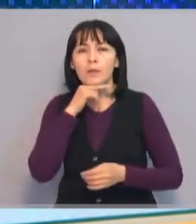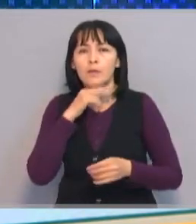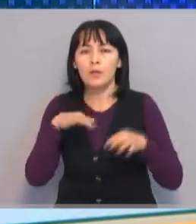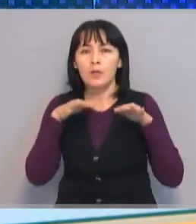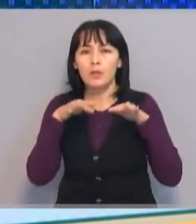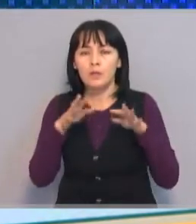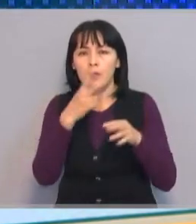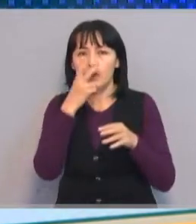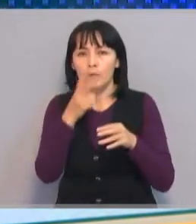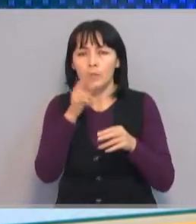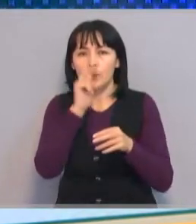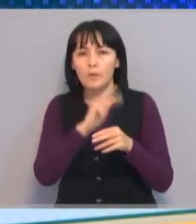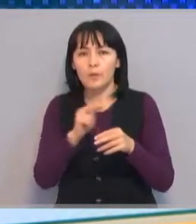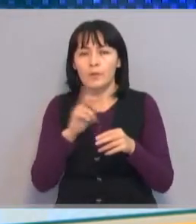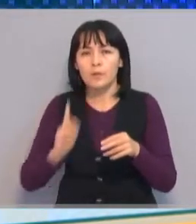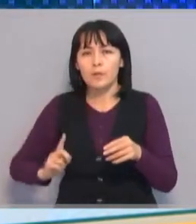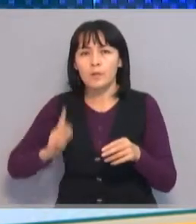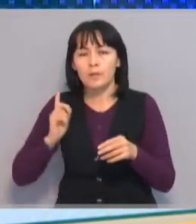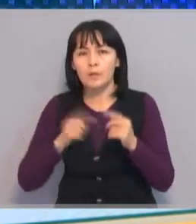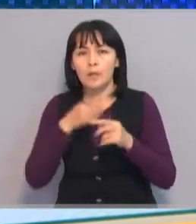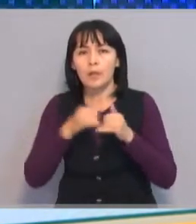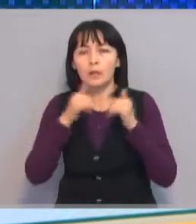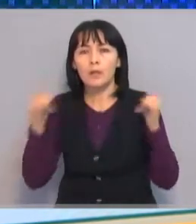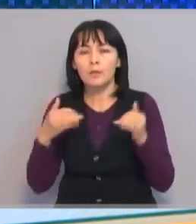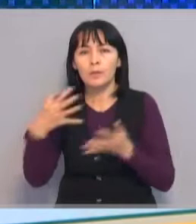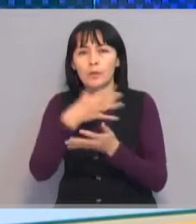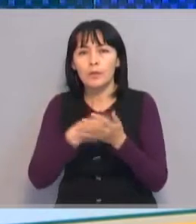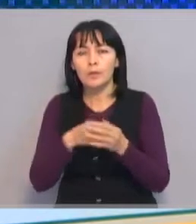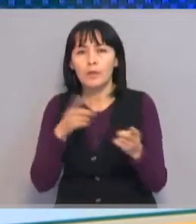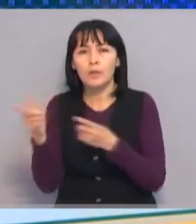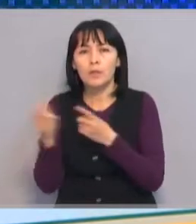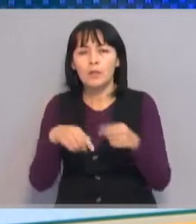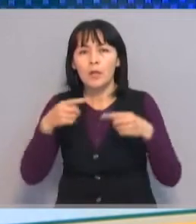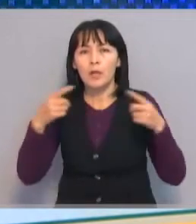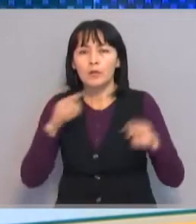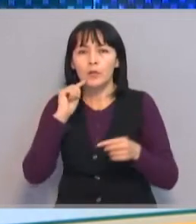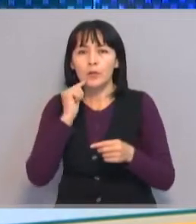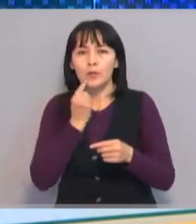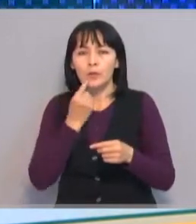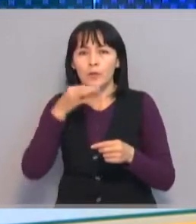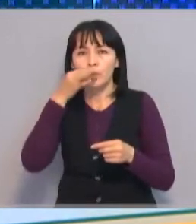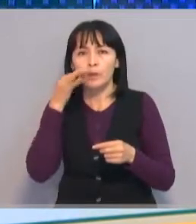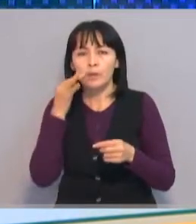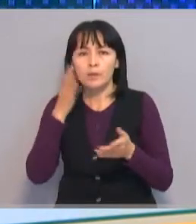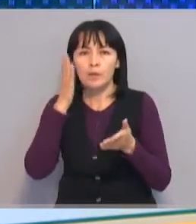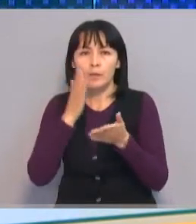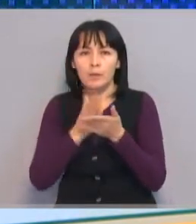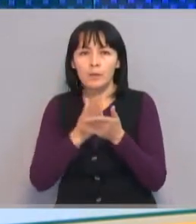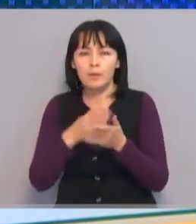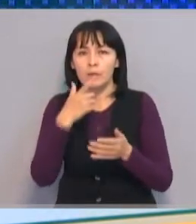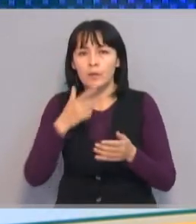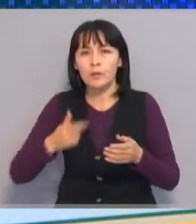жүзіндегі дағдыларымен шеберліктерінің артыру болып табылады. Жаттығылары әртүрлі күрделі тәсілдерді қолданау отырып,